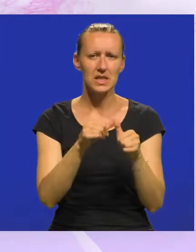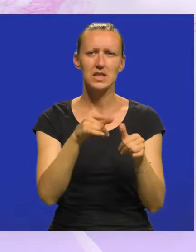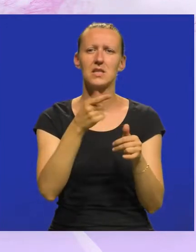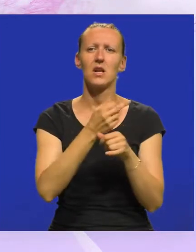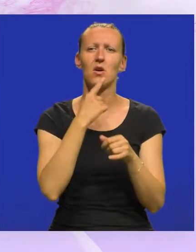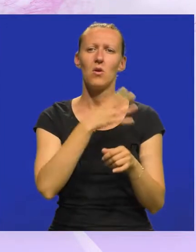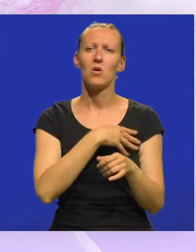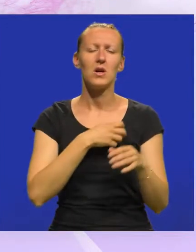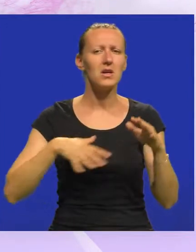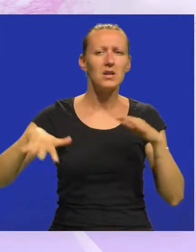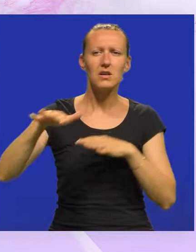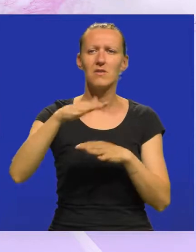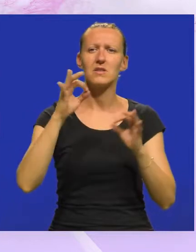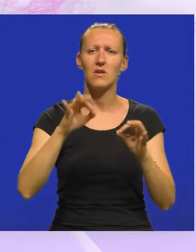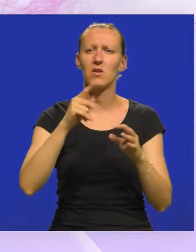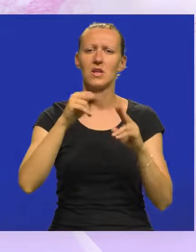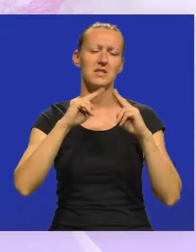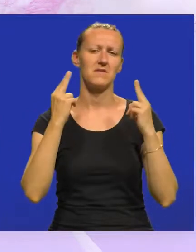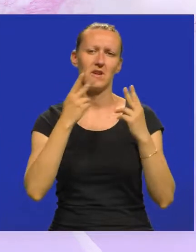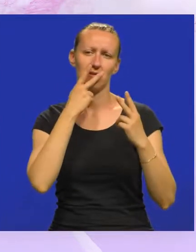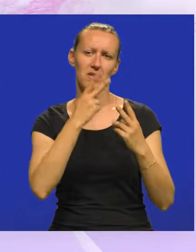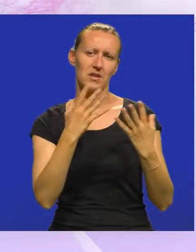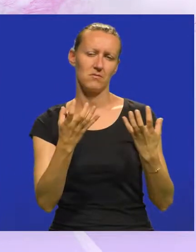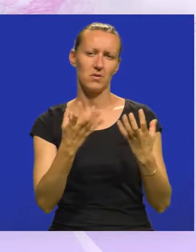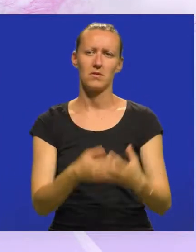okvirima, nego u hrvatskim okvirima, zaista i u svjetskim okvirima.